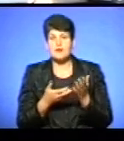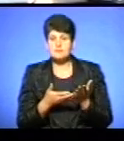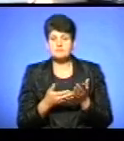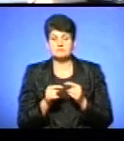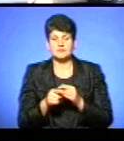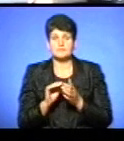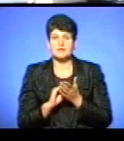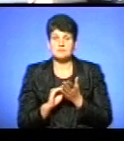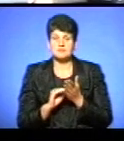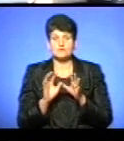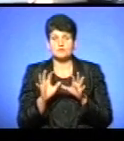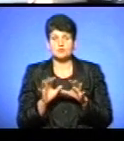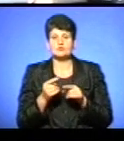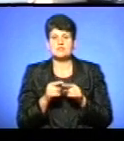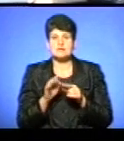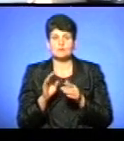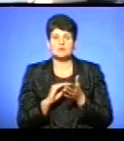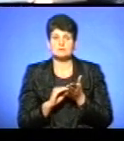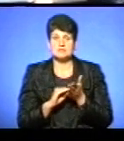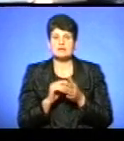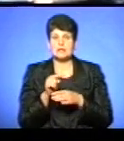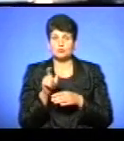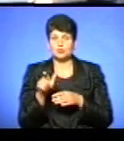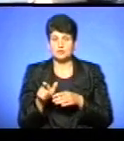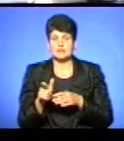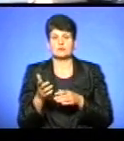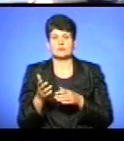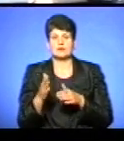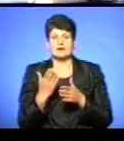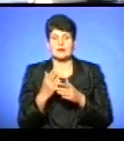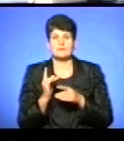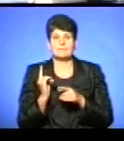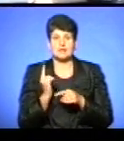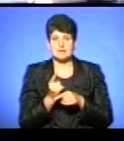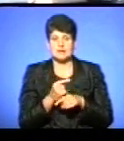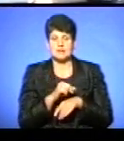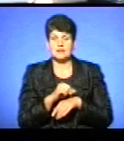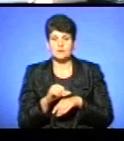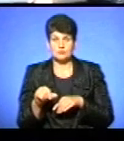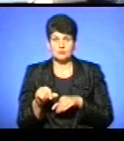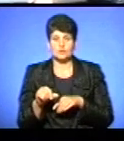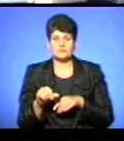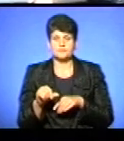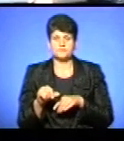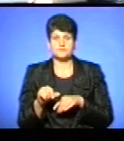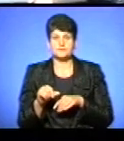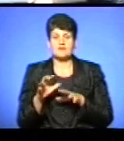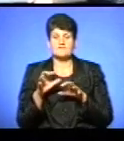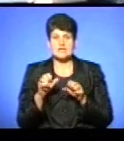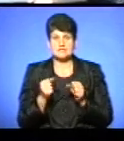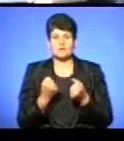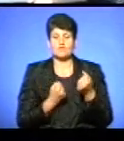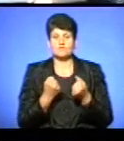там прописано в законі так, що воно буде виписуватись все-таки на ту людину, яка перетинала кордон при перетині кордону власнику автомобілю,